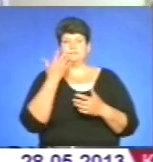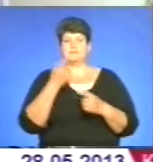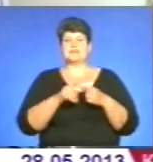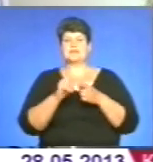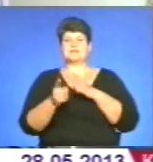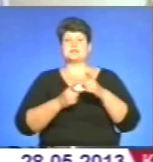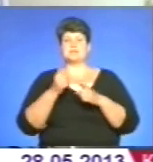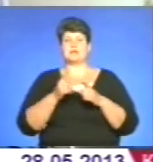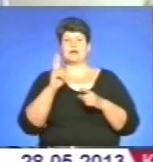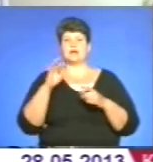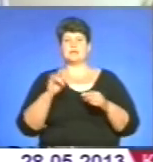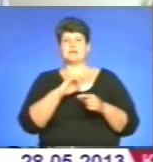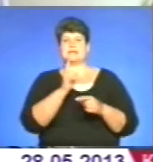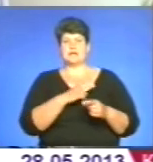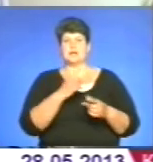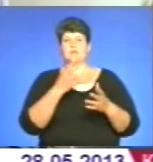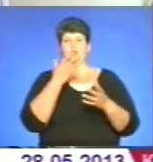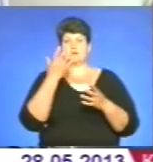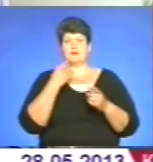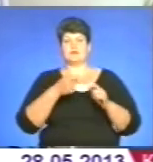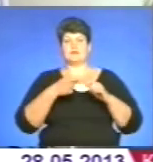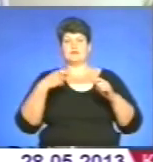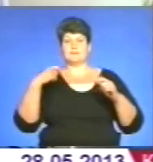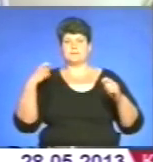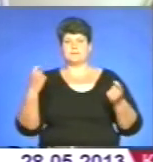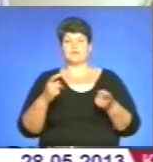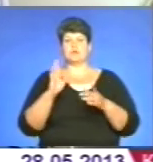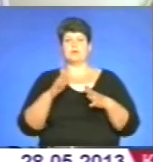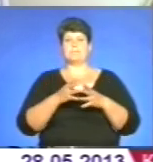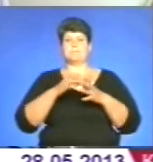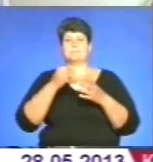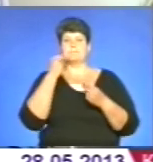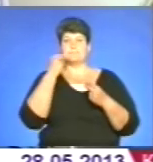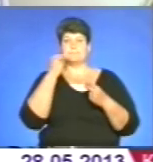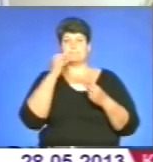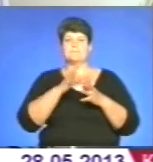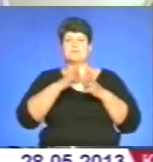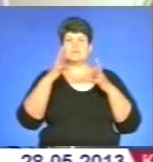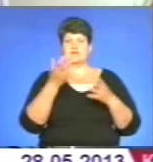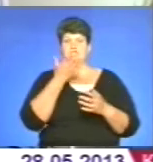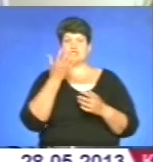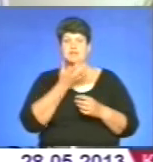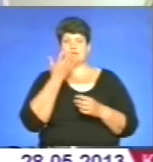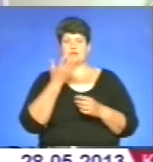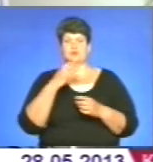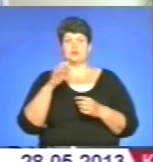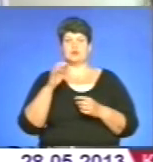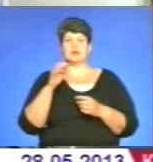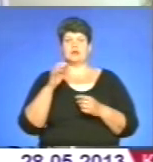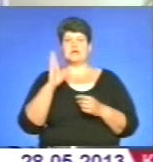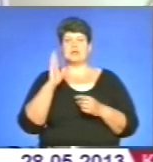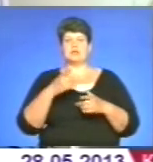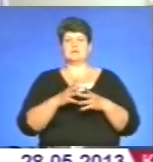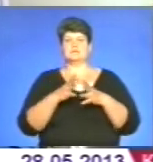клімату, глобальне потепління, тягне за собою не лише підвищення температур повітря, а при збільшенні температурних